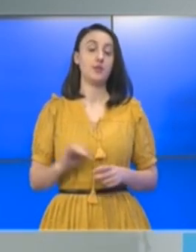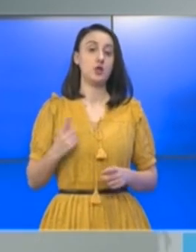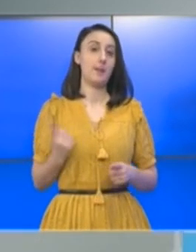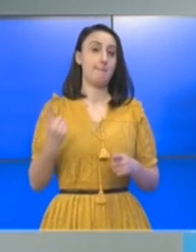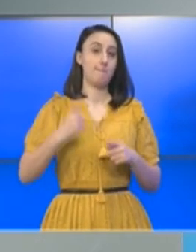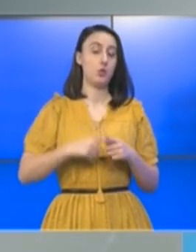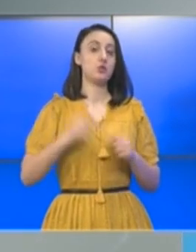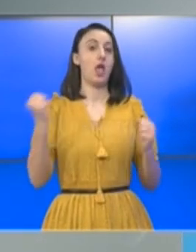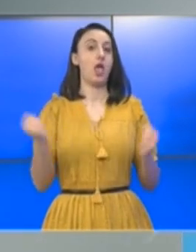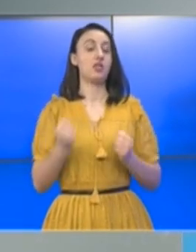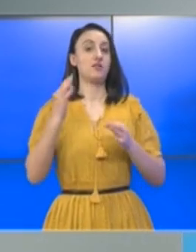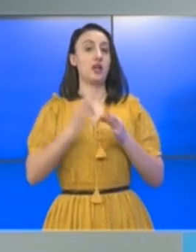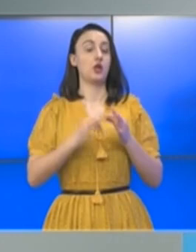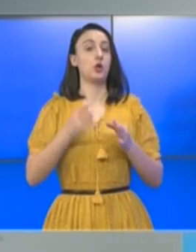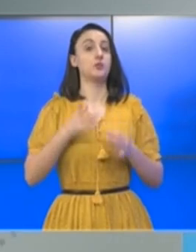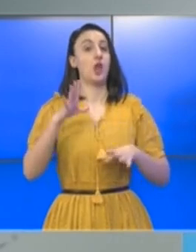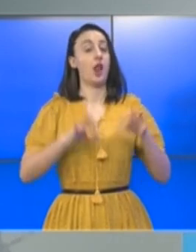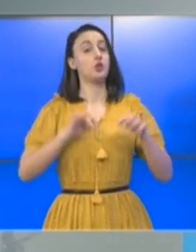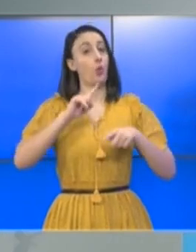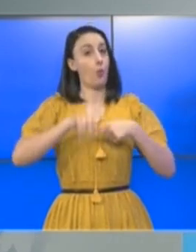lângă activitatea economică și alegerile urmează SSR.